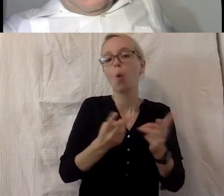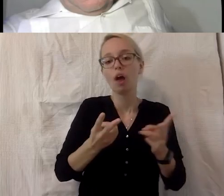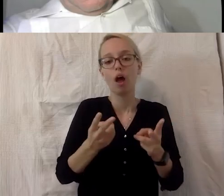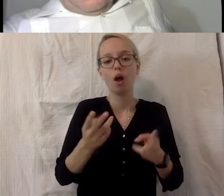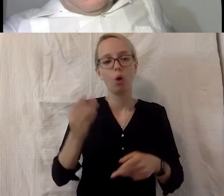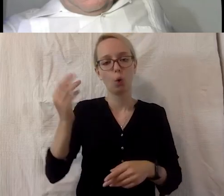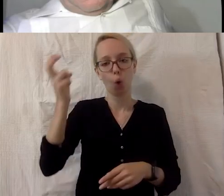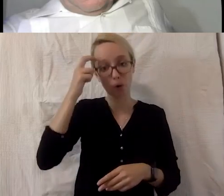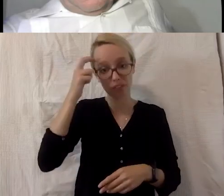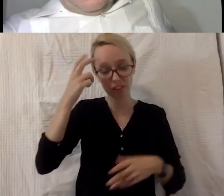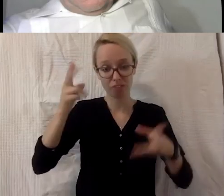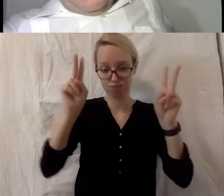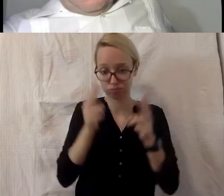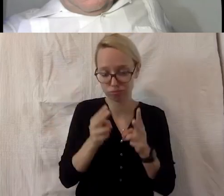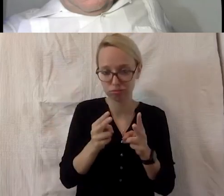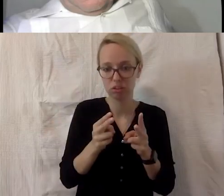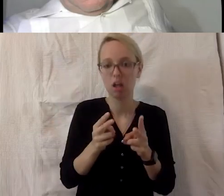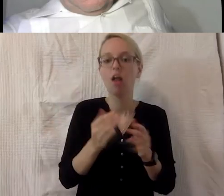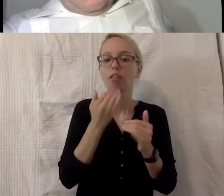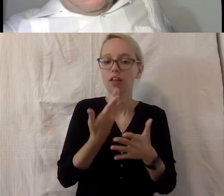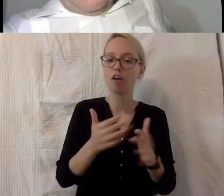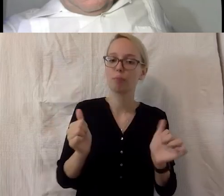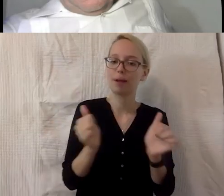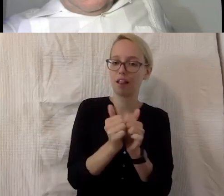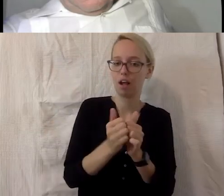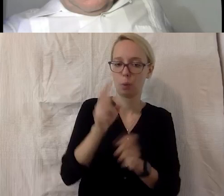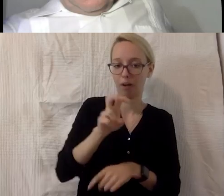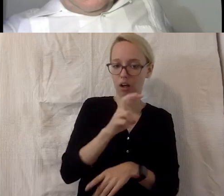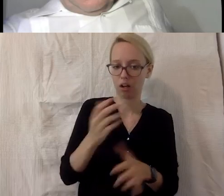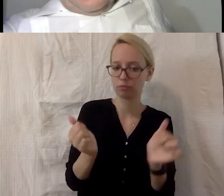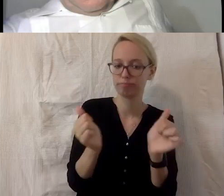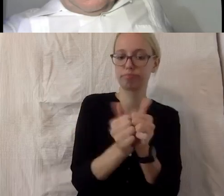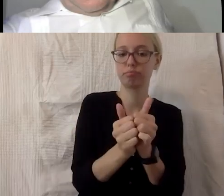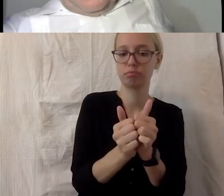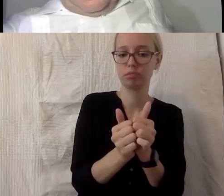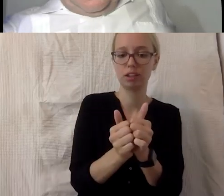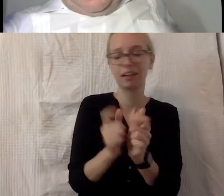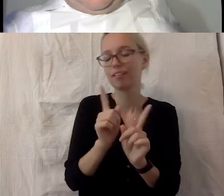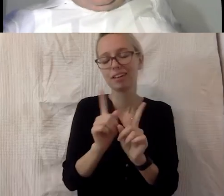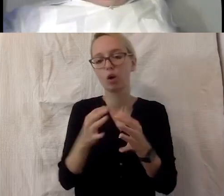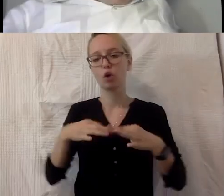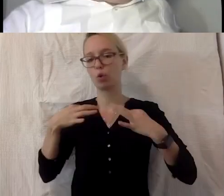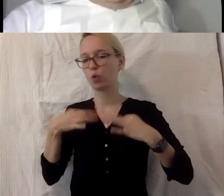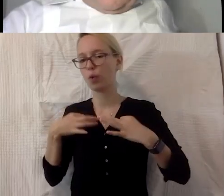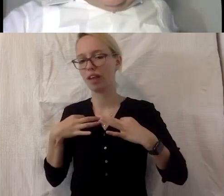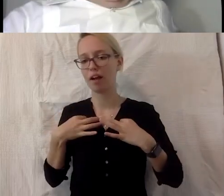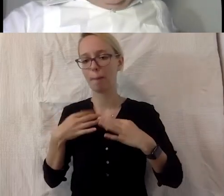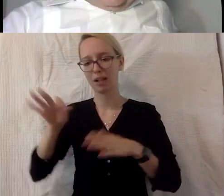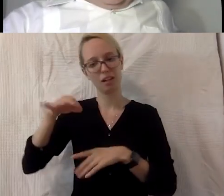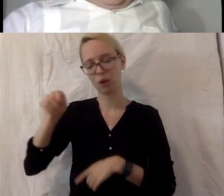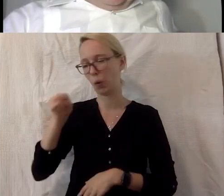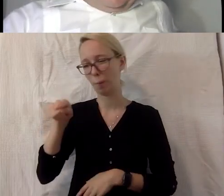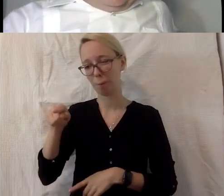dass die eben auch eine Begleitung im Krankenhaus dabei haben dürfen. Auch sowas hat das Gesundheitsministerium nicht angepackt, sondern erst mal das Arbeits und Sozialministerium